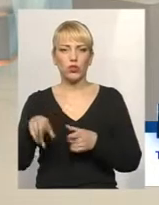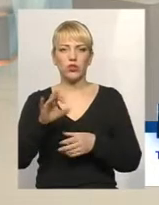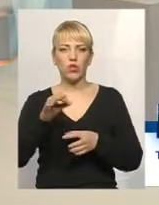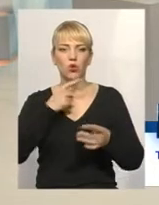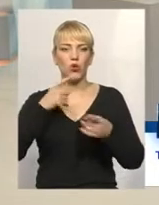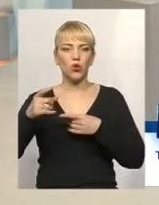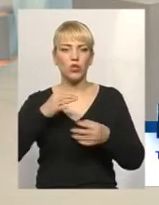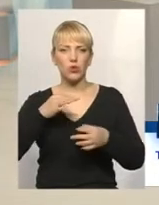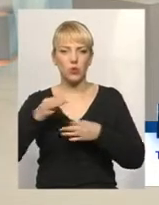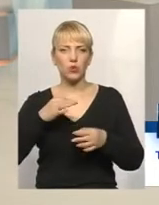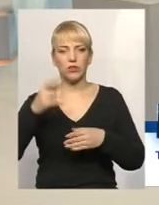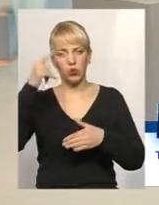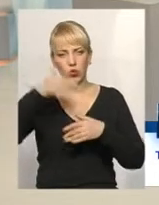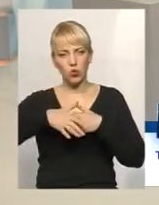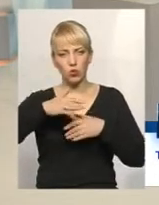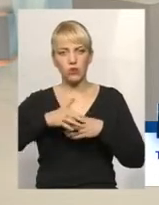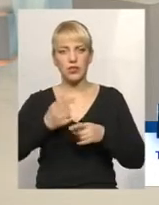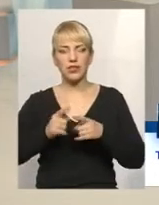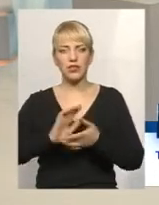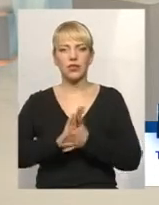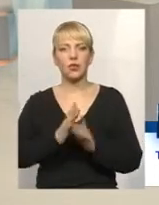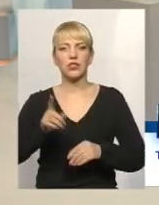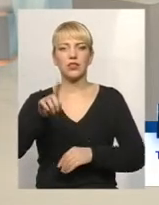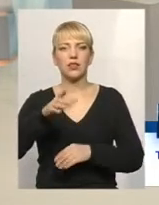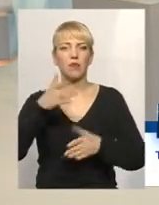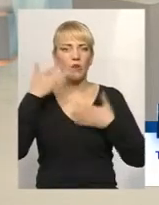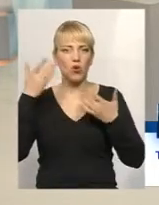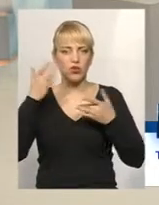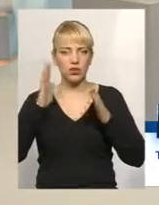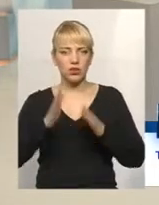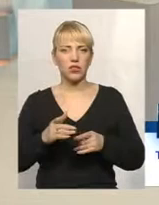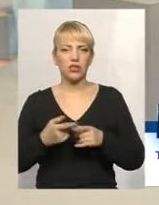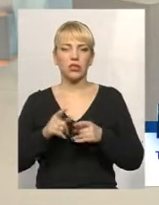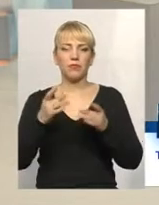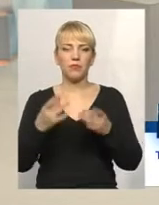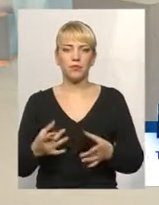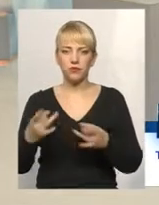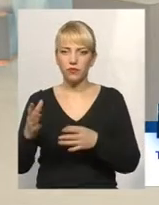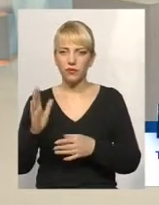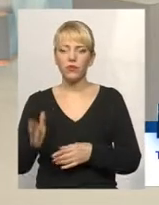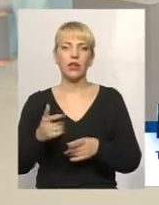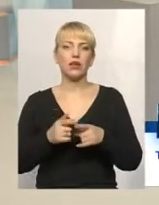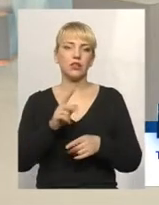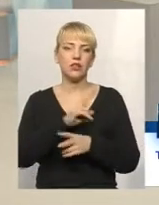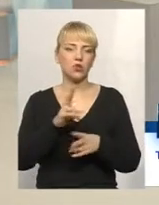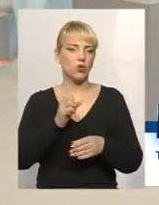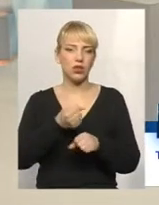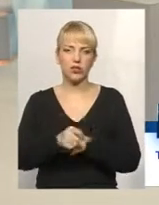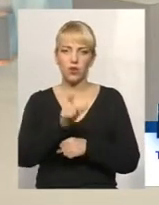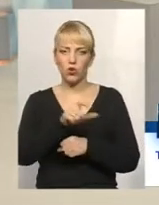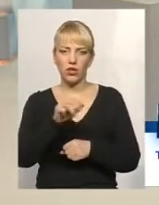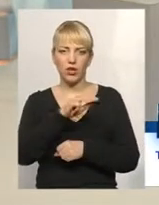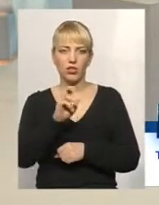розуміння ситуації, тим простіше. Тобто, ніхто не заставляє людей з ЖЕКів